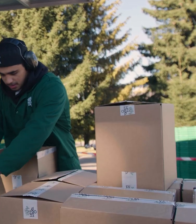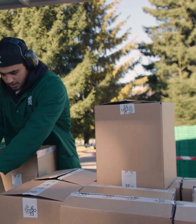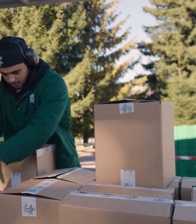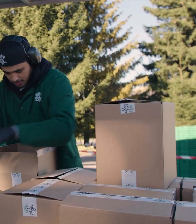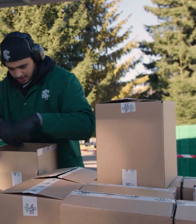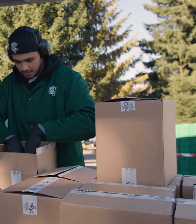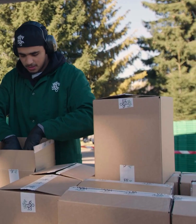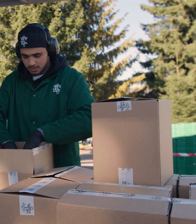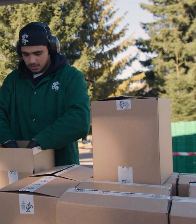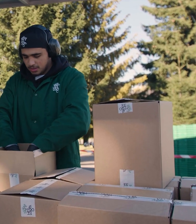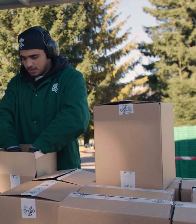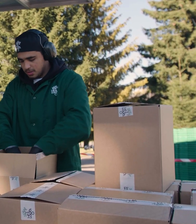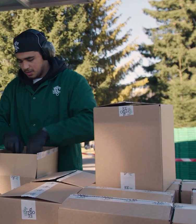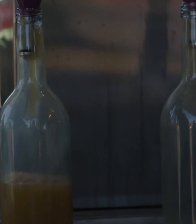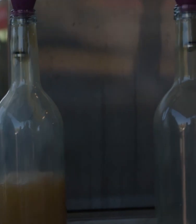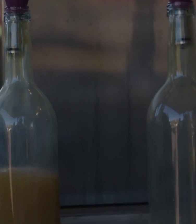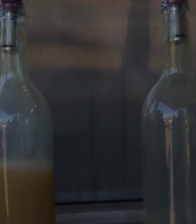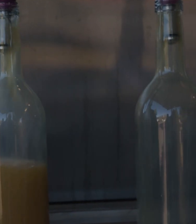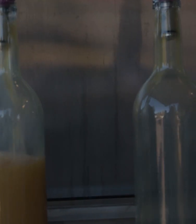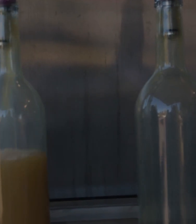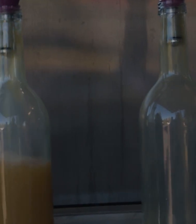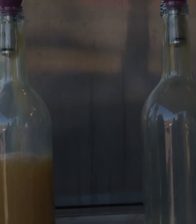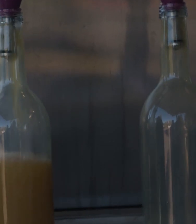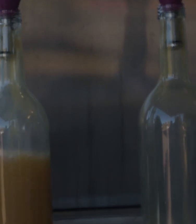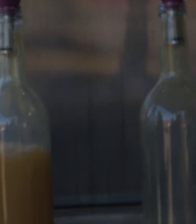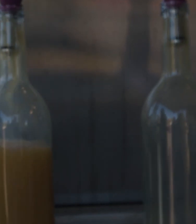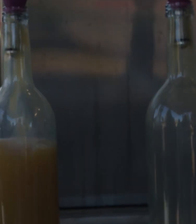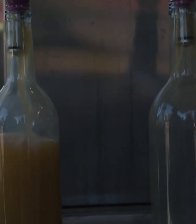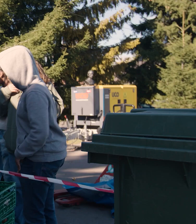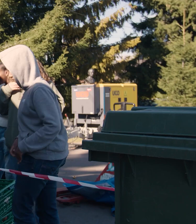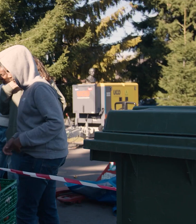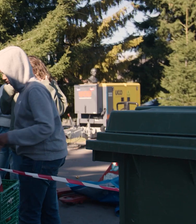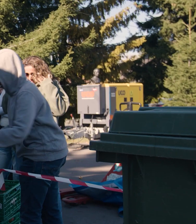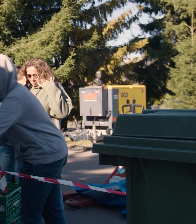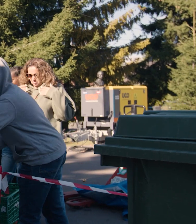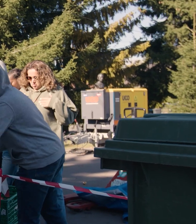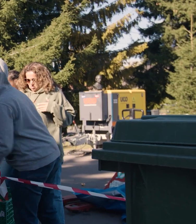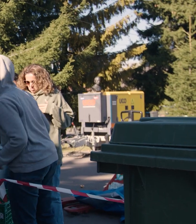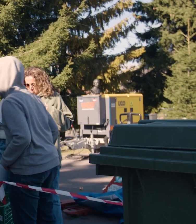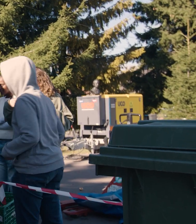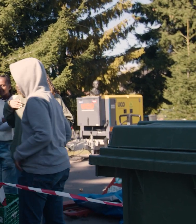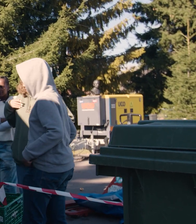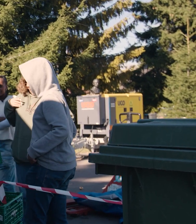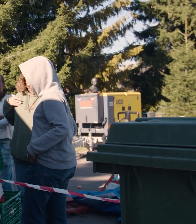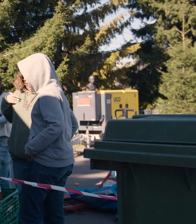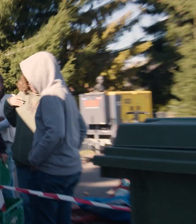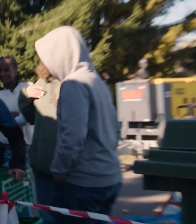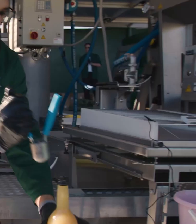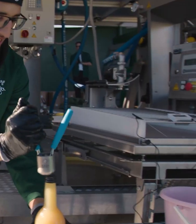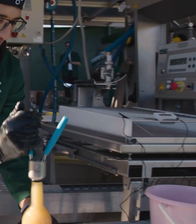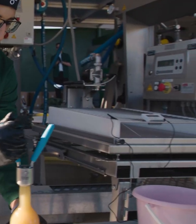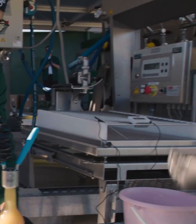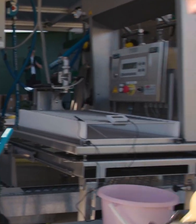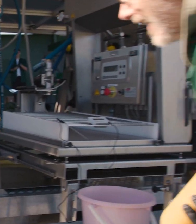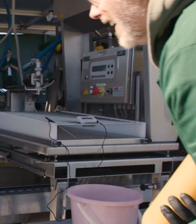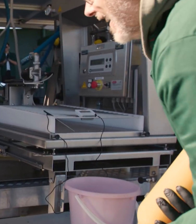Så det er litt artig da, at et ungdomsprosjekt som baserer seg på frivillighet har fått noe sånt, hvor da ungdom i bydelen Stovner har fått mulighet til å få arbeidserfaring,